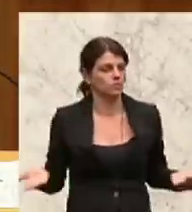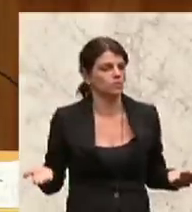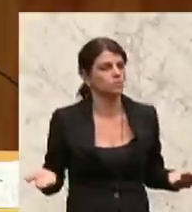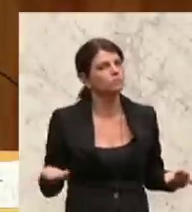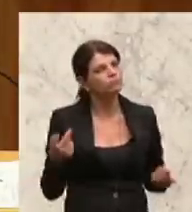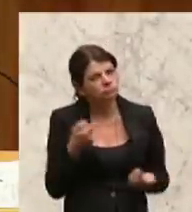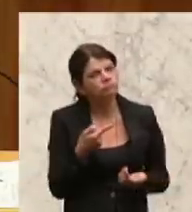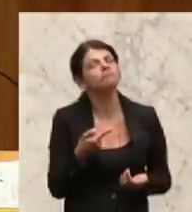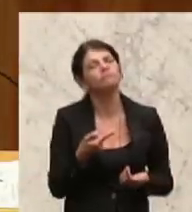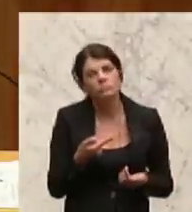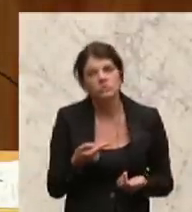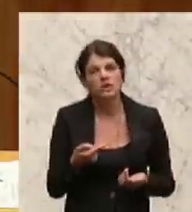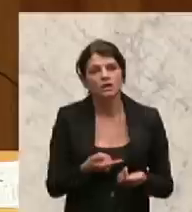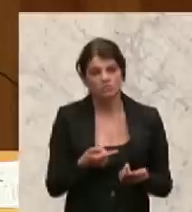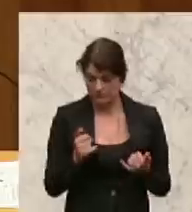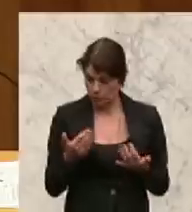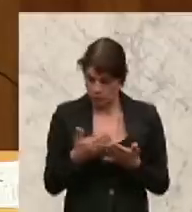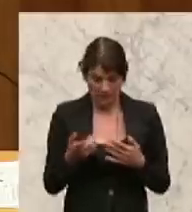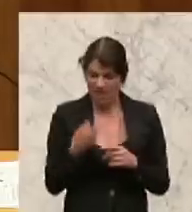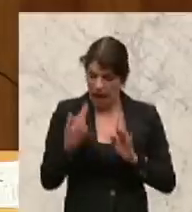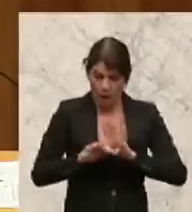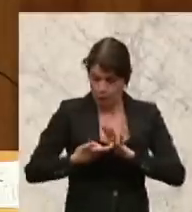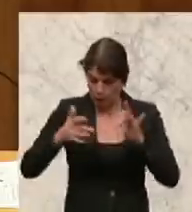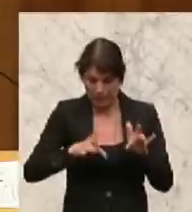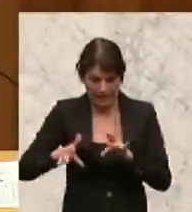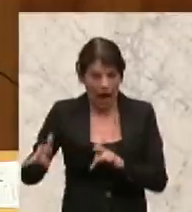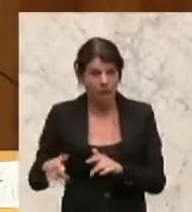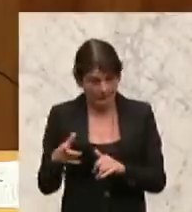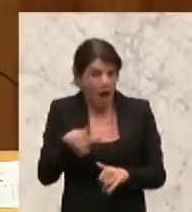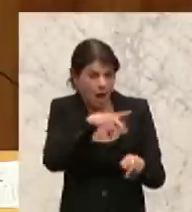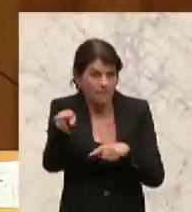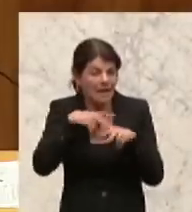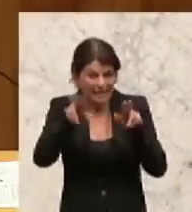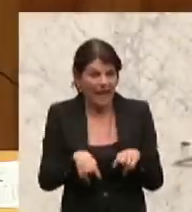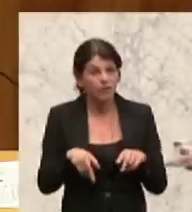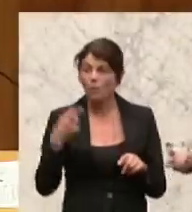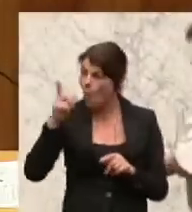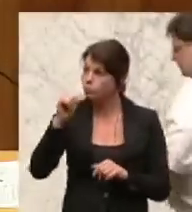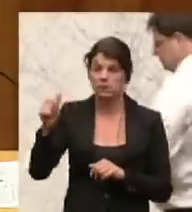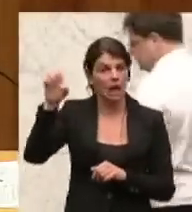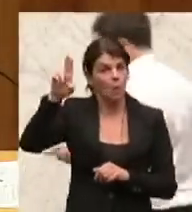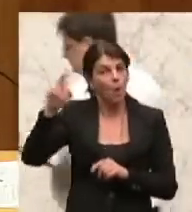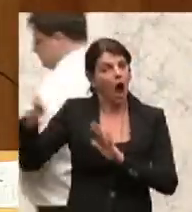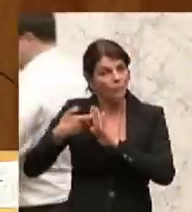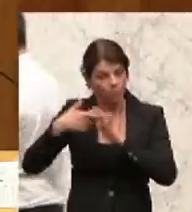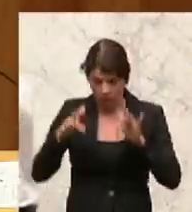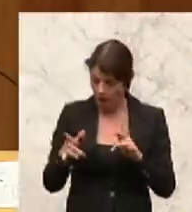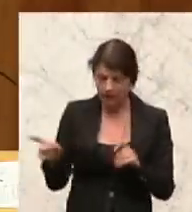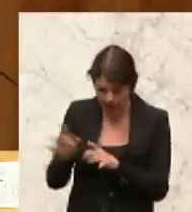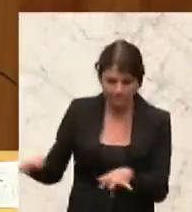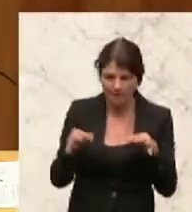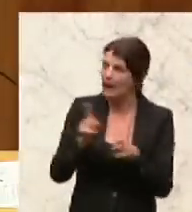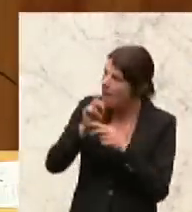entsprechenden, und die liegen ja vor, Aufforderungen, die berechtigten Aufforderungen der Union reagiert? Das war es,